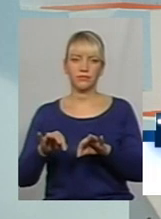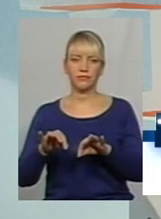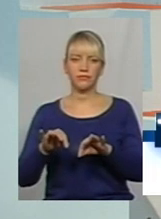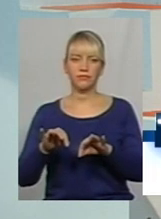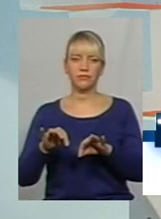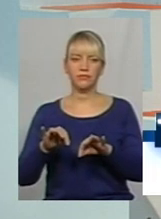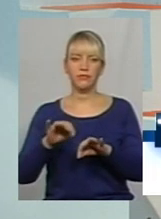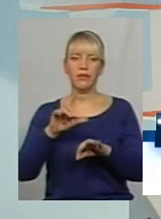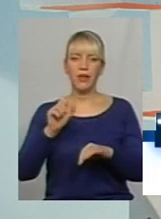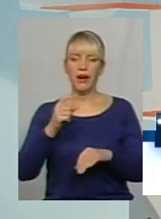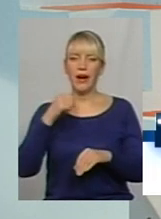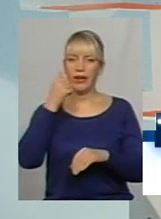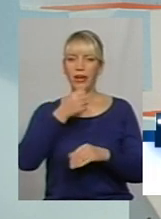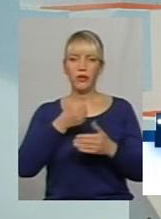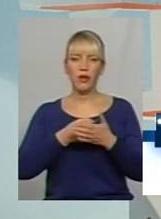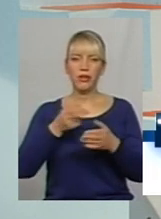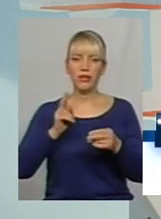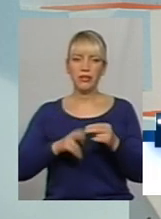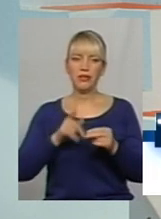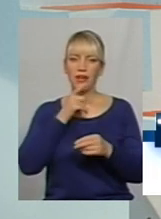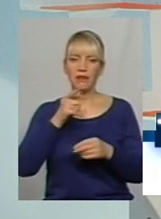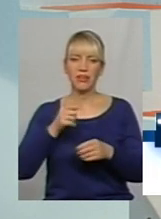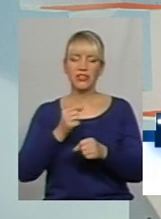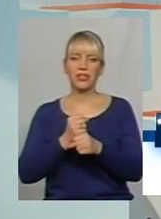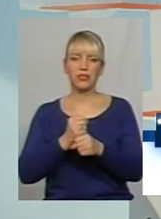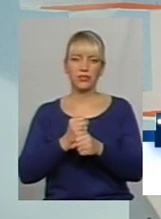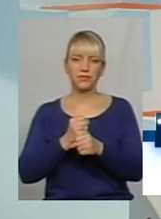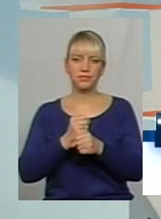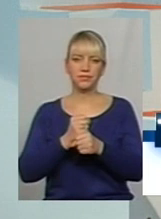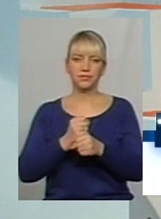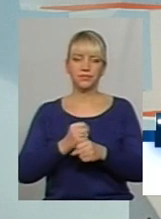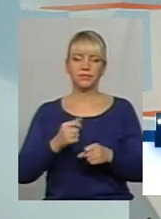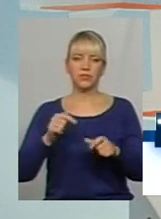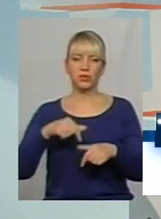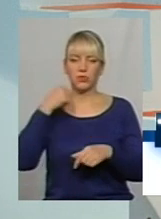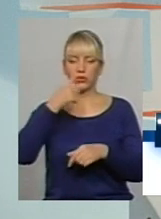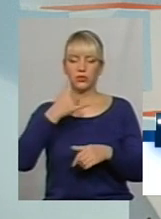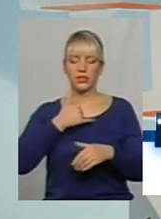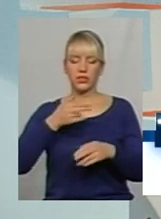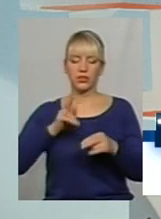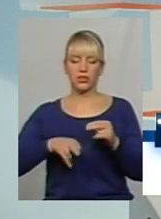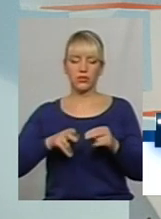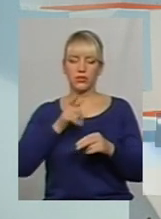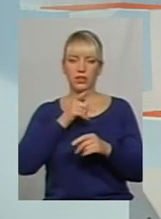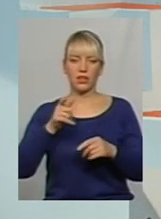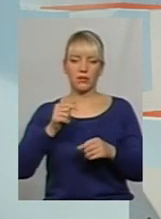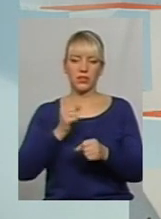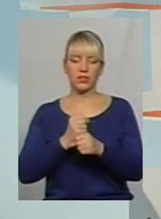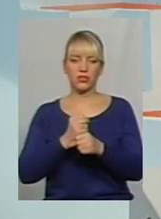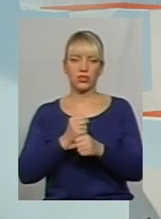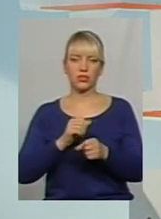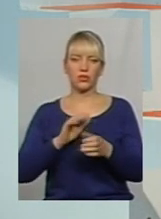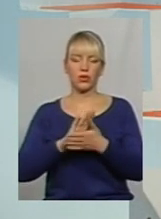За рік до закінчення терміну діючих договорів, в 7 грузі на закінченні терміни діючих договорів